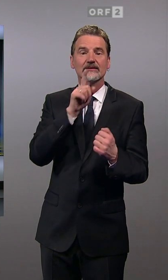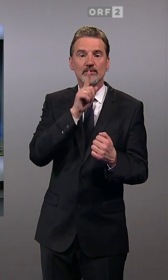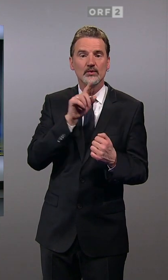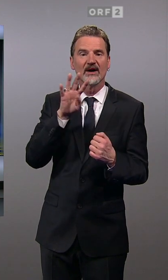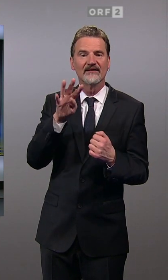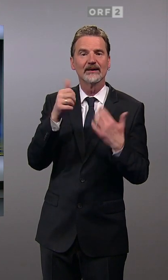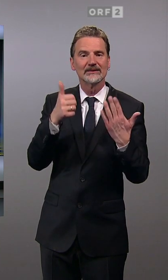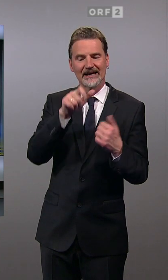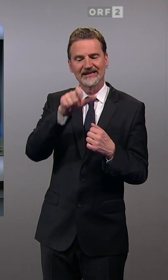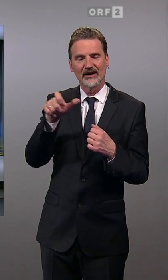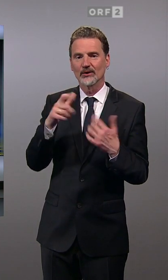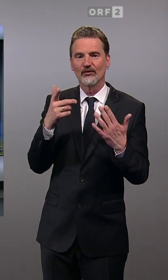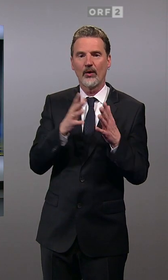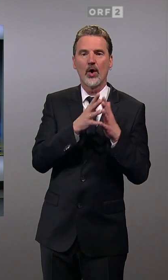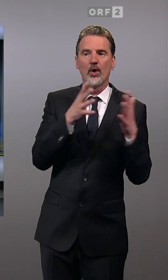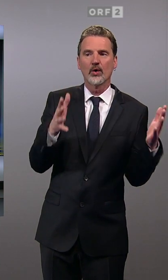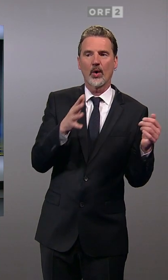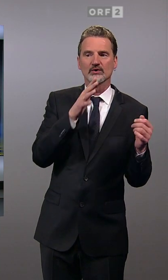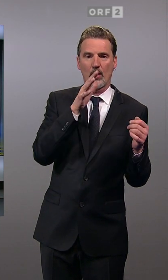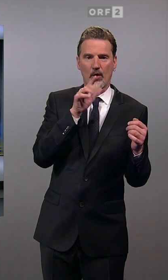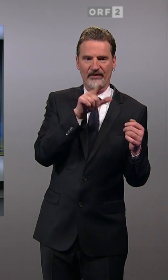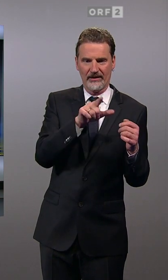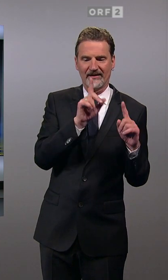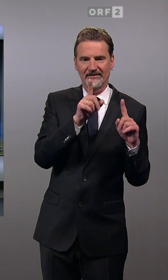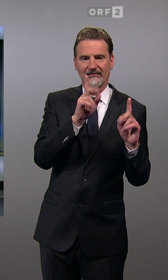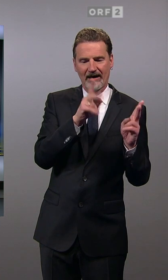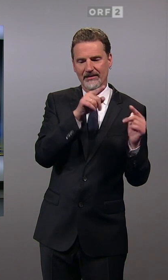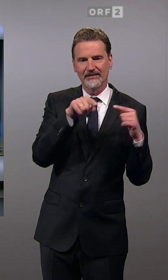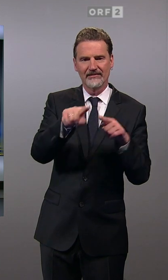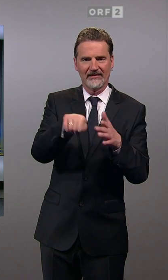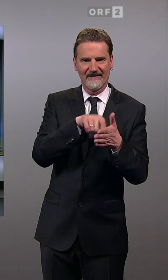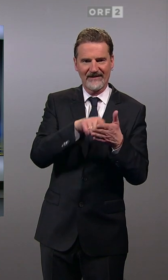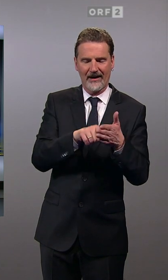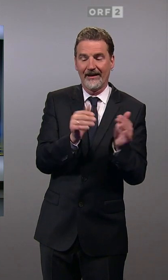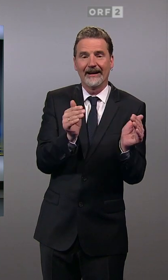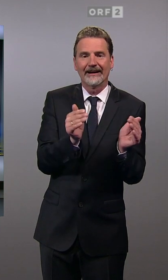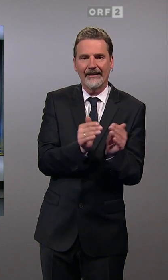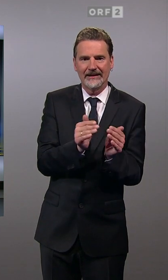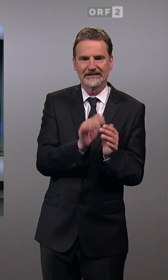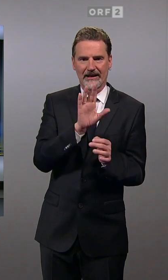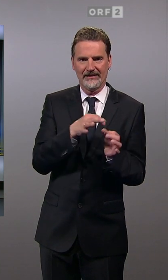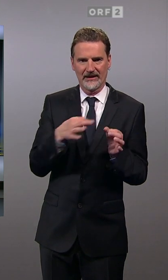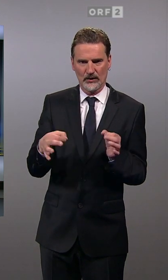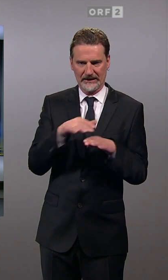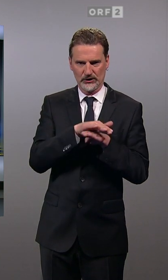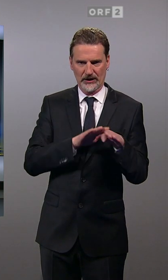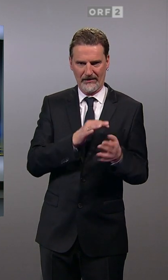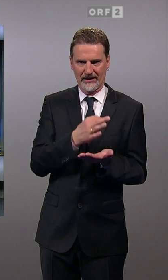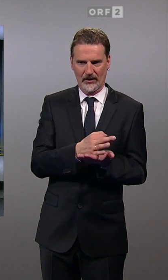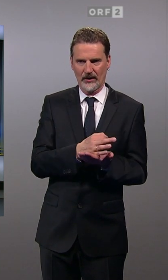nur, die in Großhofen heute aufgerufen sind, zur Wahlurne zu gehen. Es ist die kleinste niederösterreichische Gemeinde.